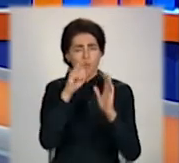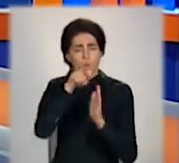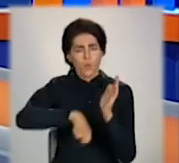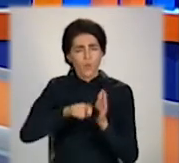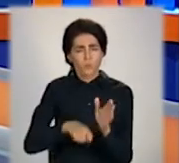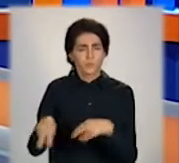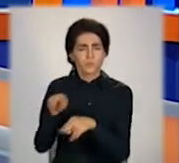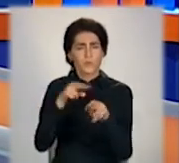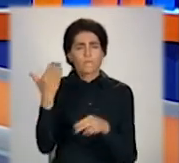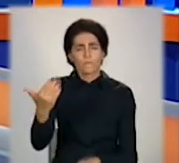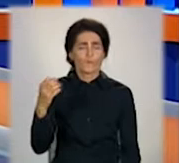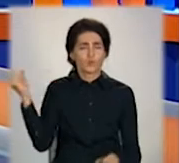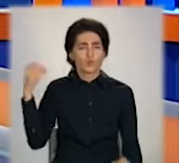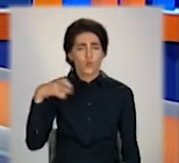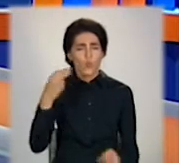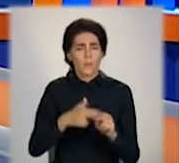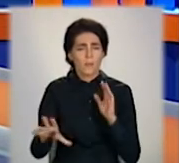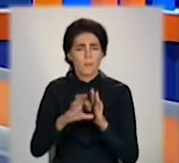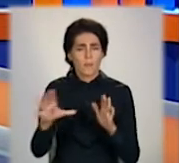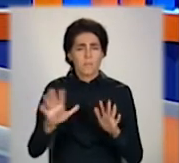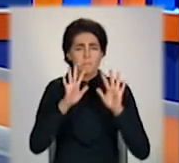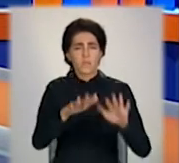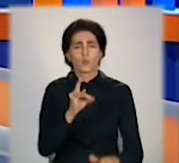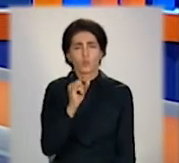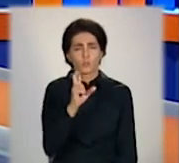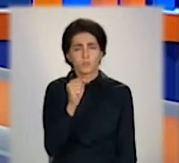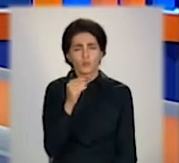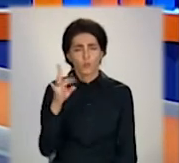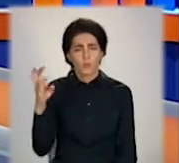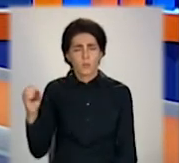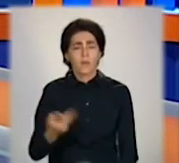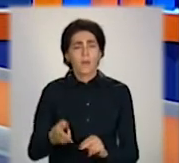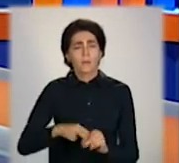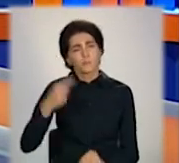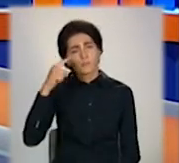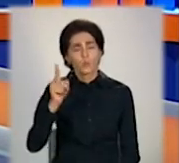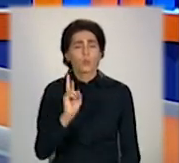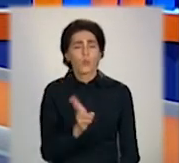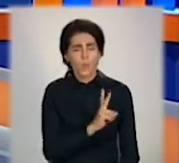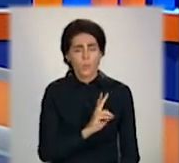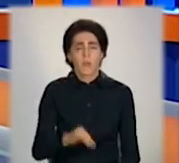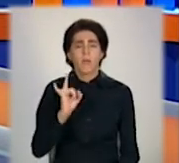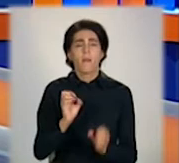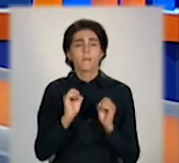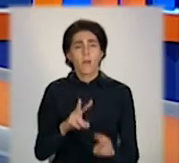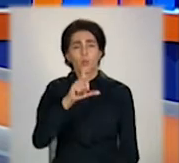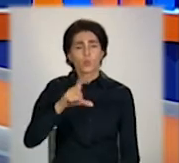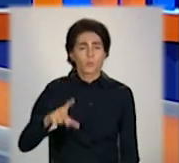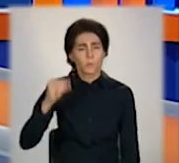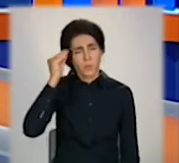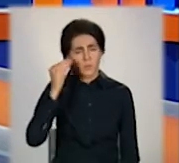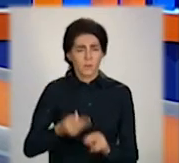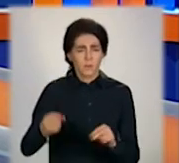сонячної енергії, таку локацію створили в Рубіжному. Чия це була ідея та як її сприйняли жителі міста?